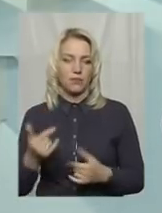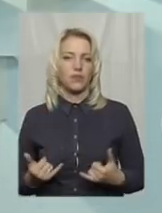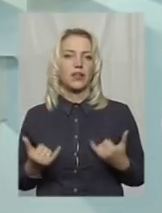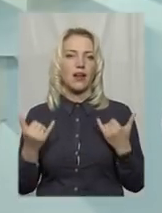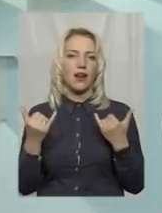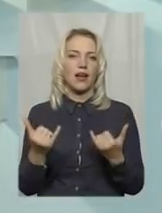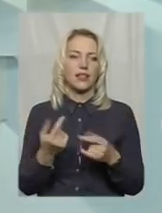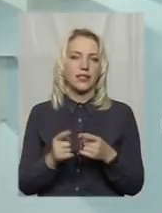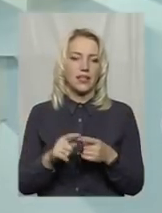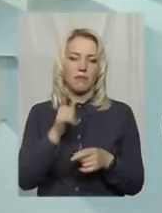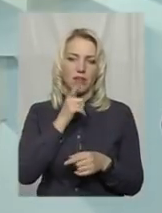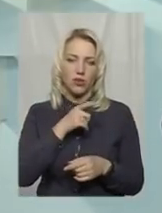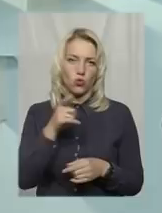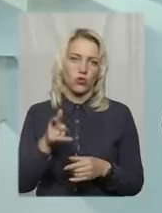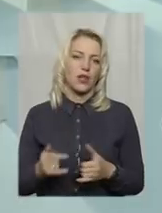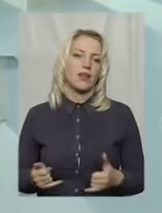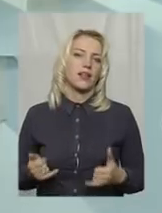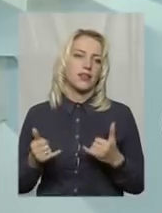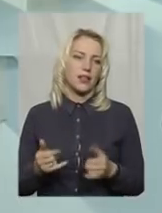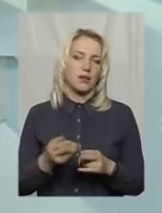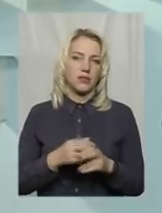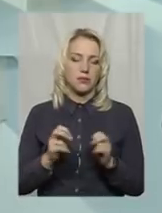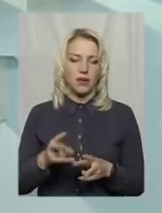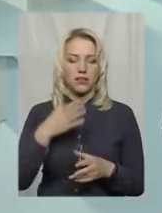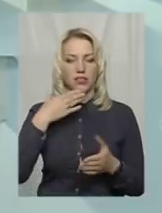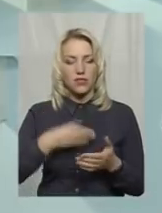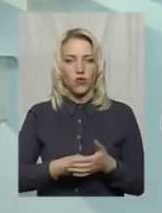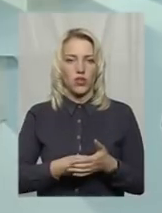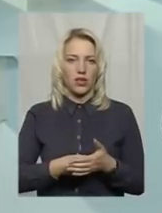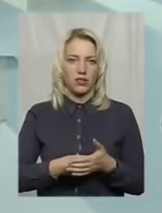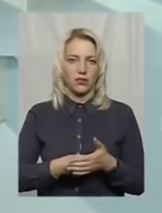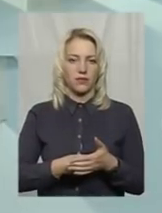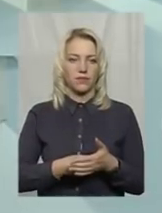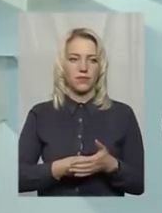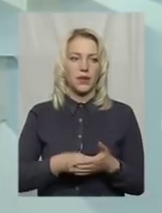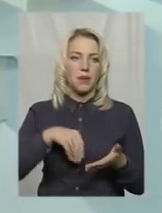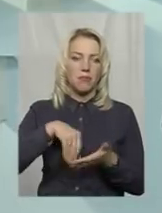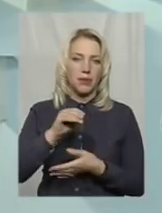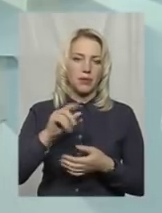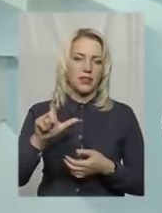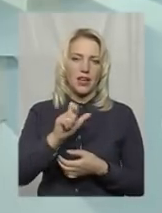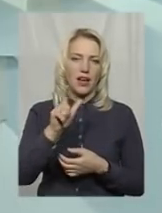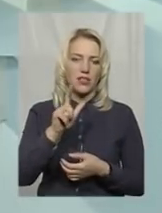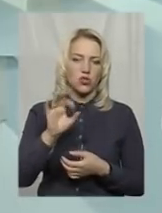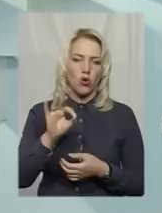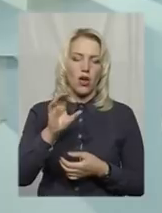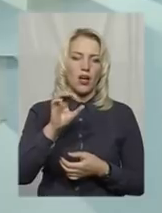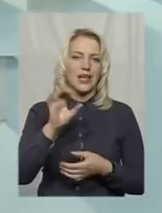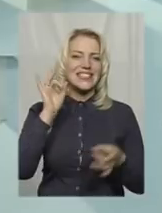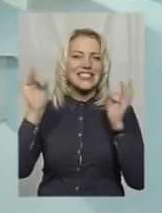на цей період для безпеки своєї придбати газоаналізатор чи